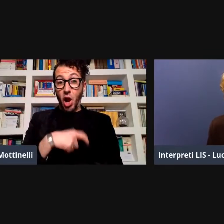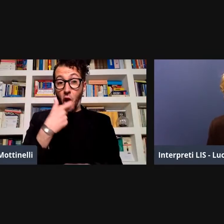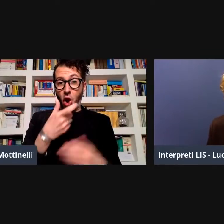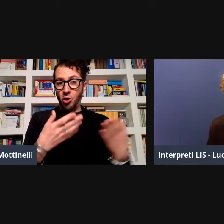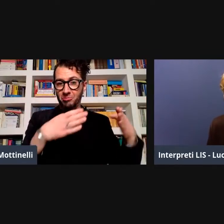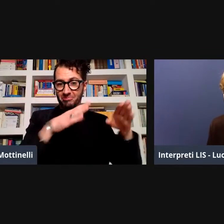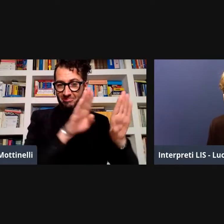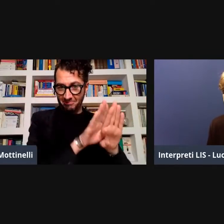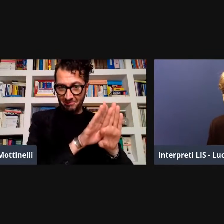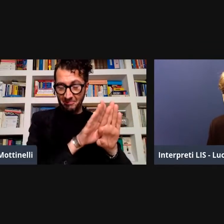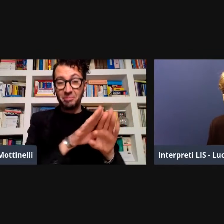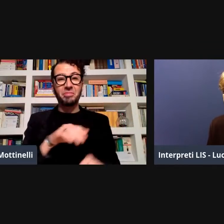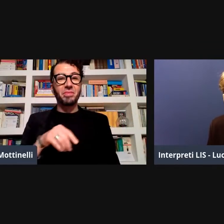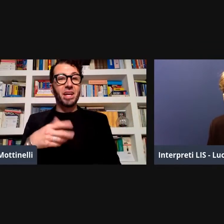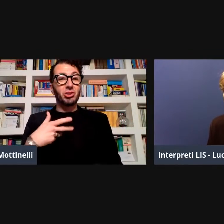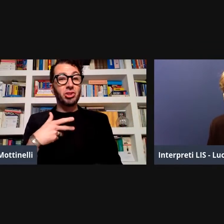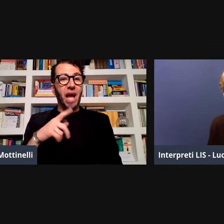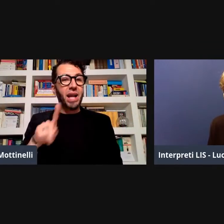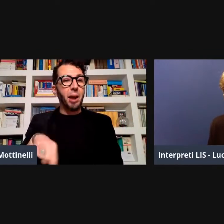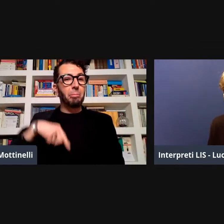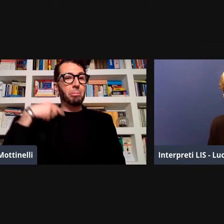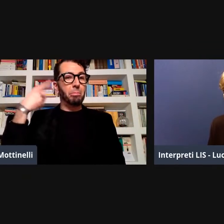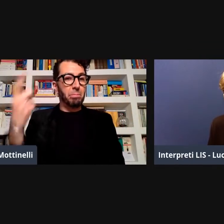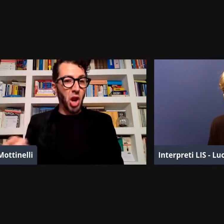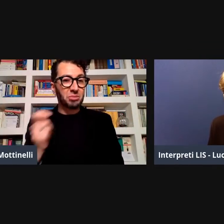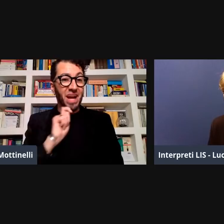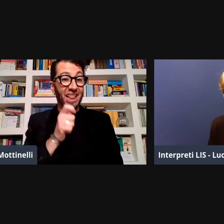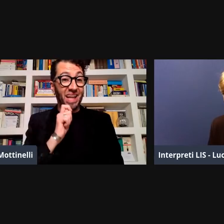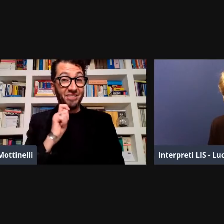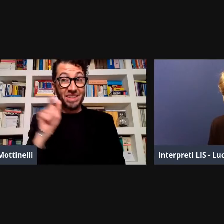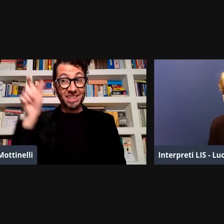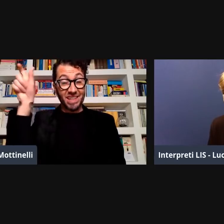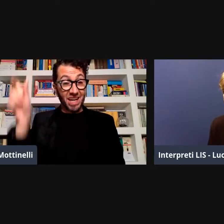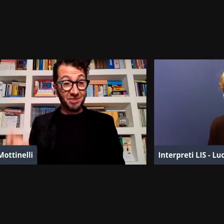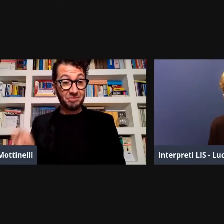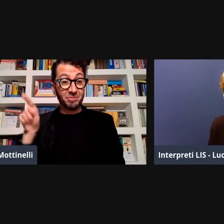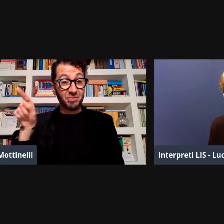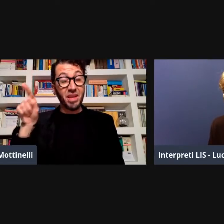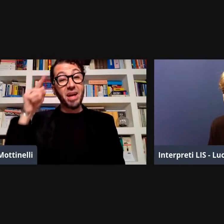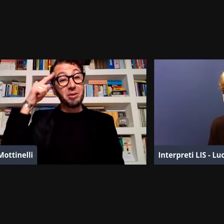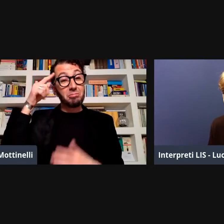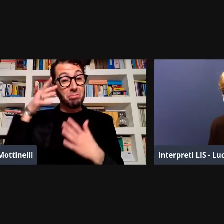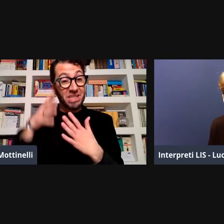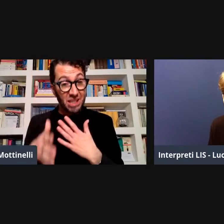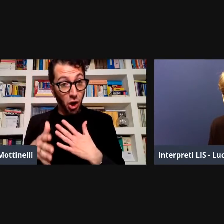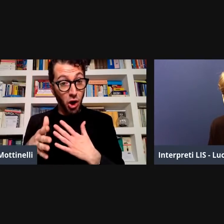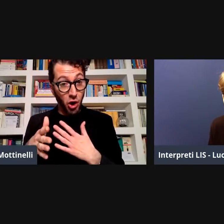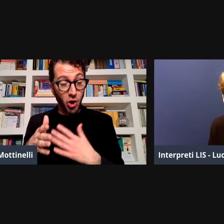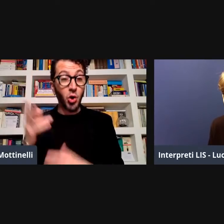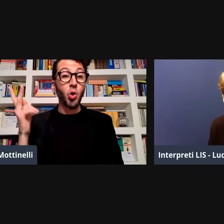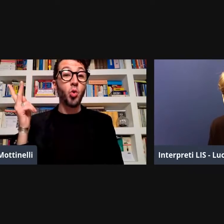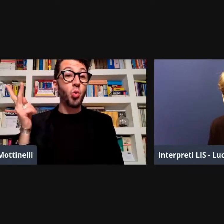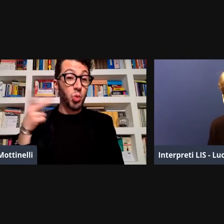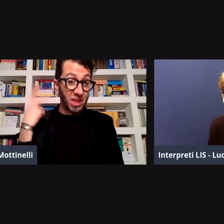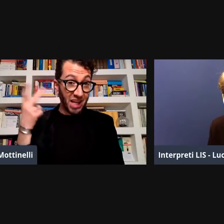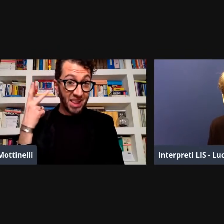questa intervista con Ida Collu si è chiusa la prossima intervista